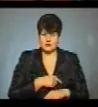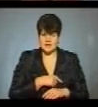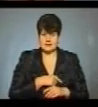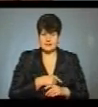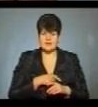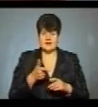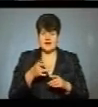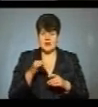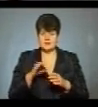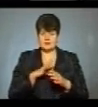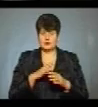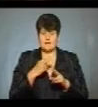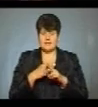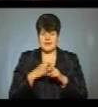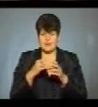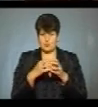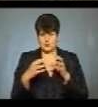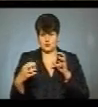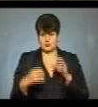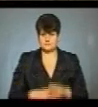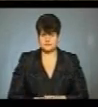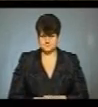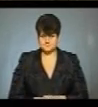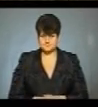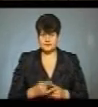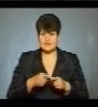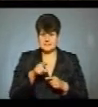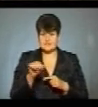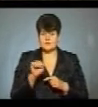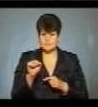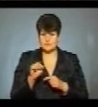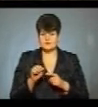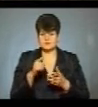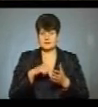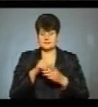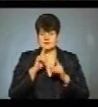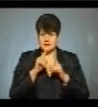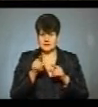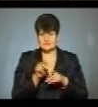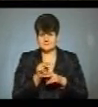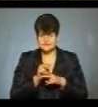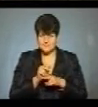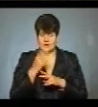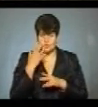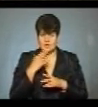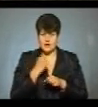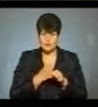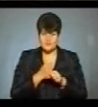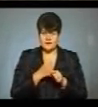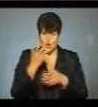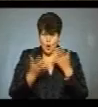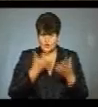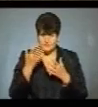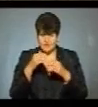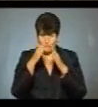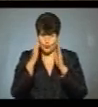запаєна в цьому металевому тубусі. Ось ця теребовлянська ратуша. Її зараз реставрують. Коли робітники розібрали вежу, то в